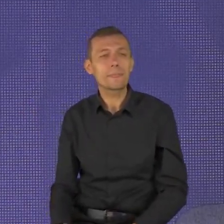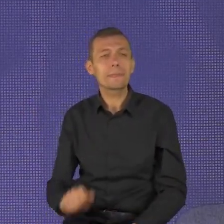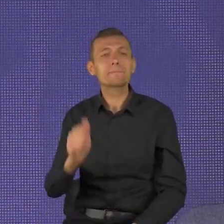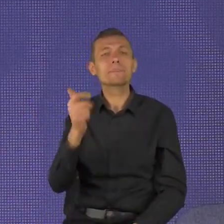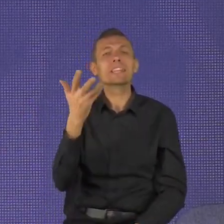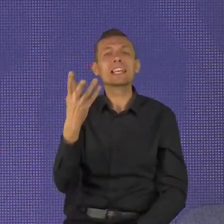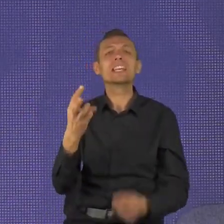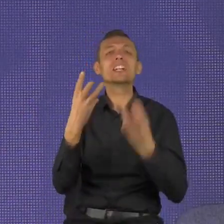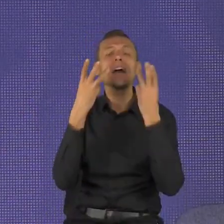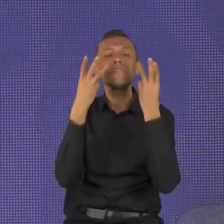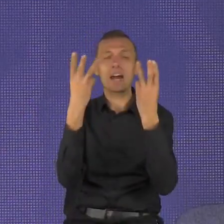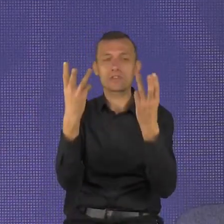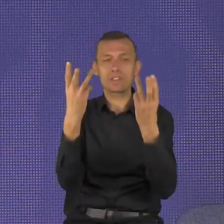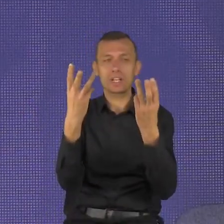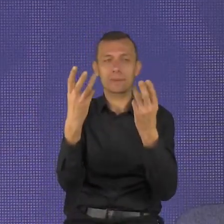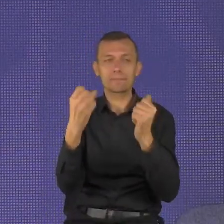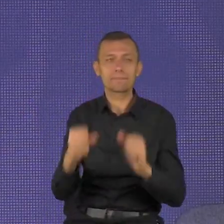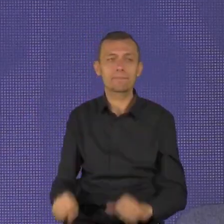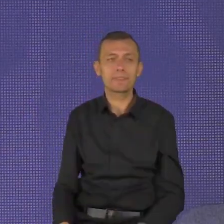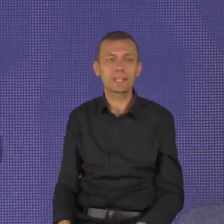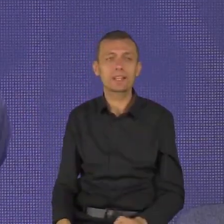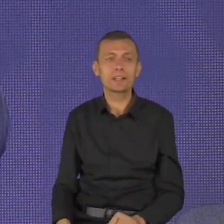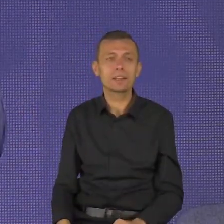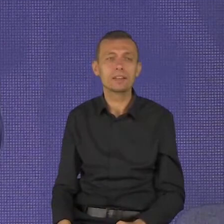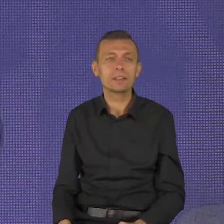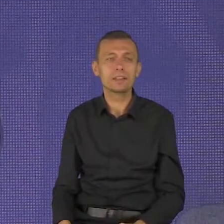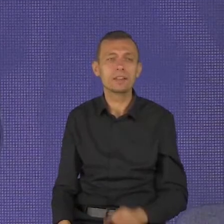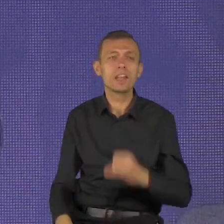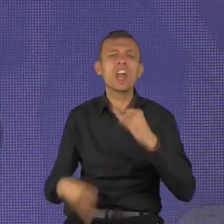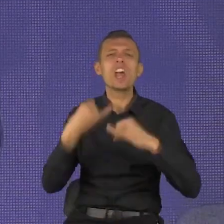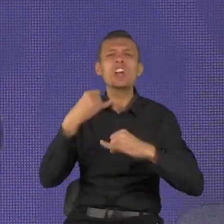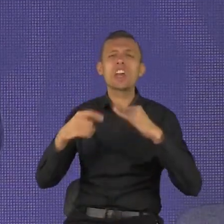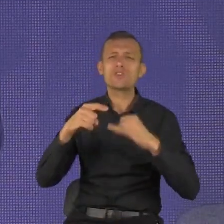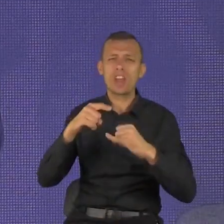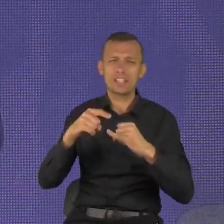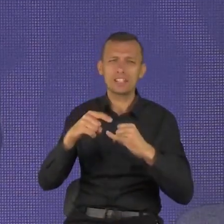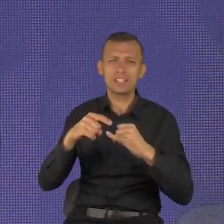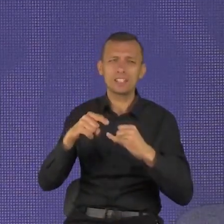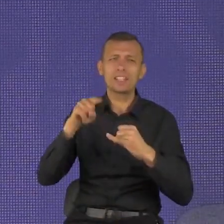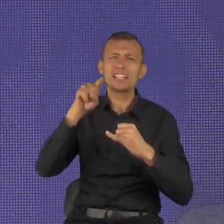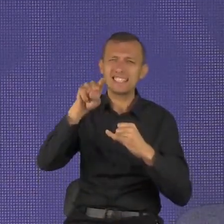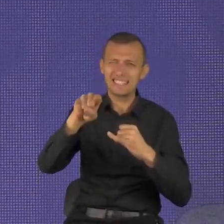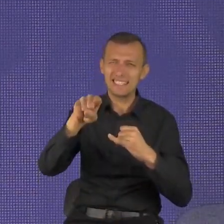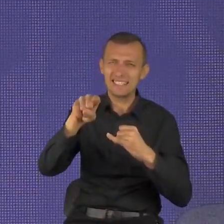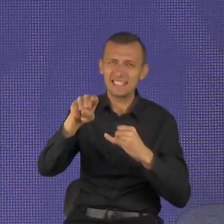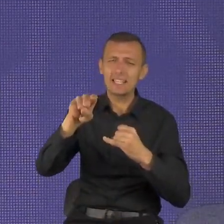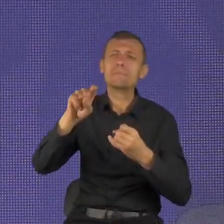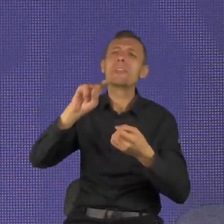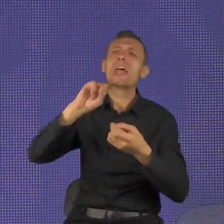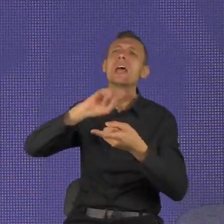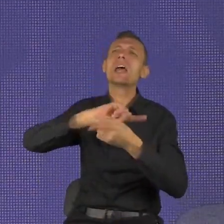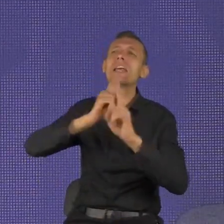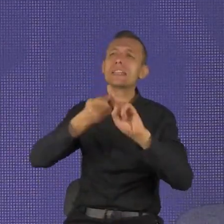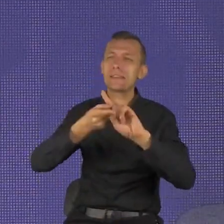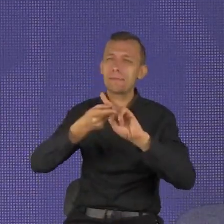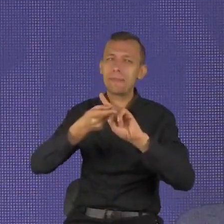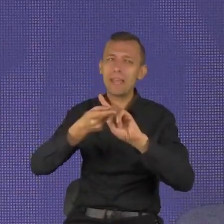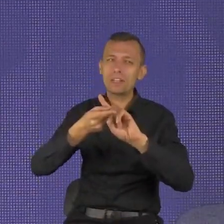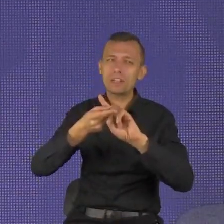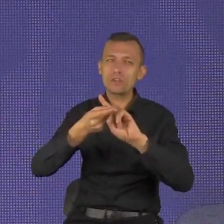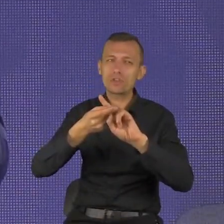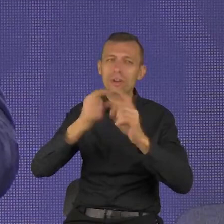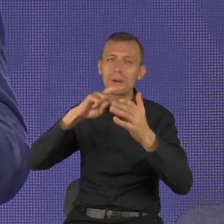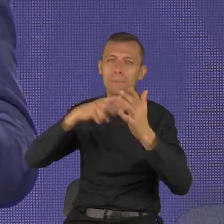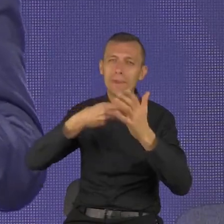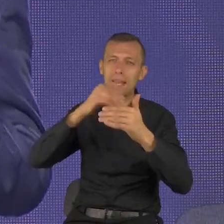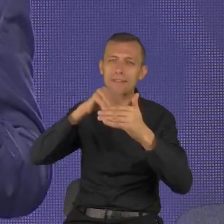Jeśli zastosujesz pierwszą część, czyli zaczniesz być skory do słuchania, to dalsze